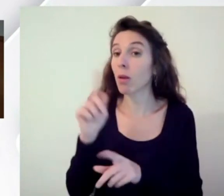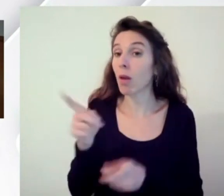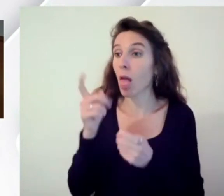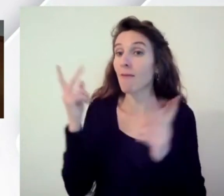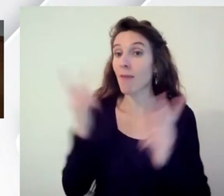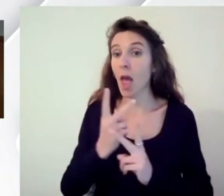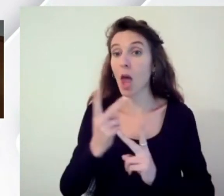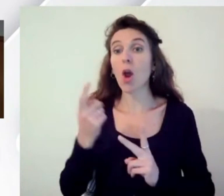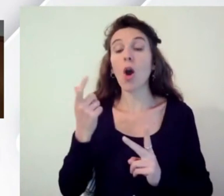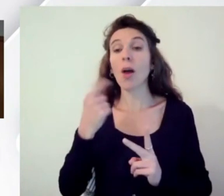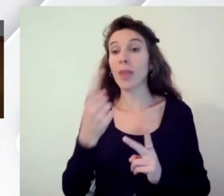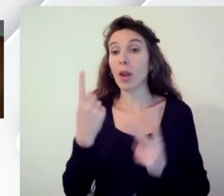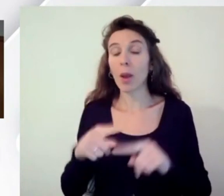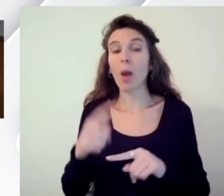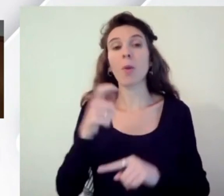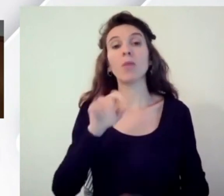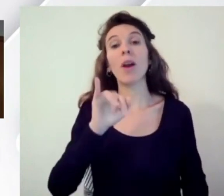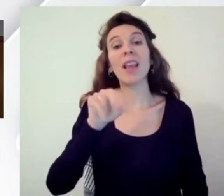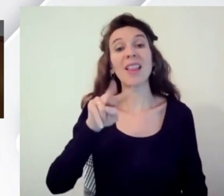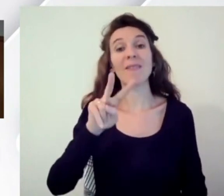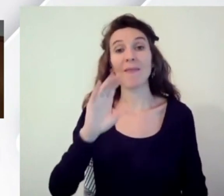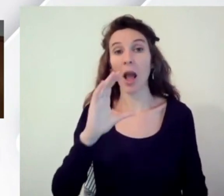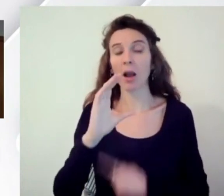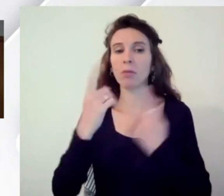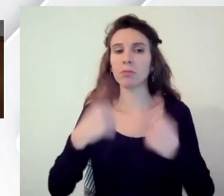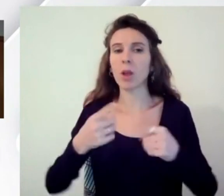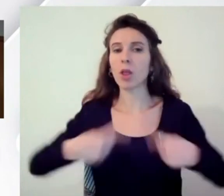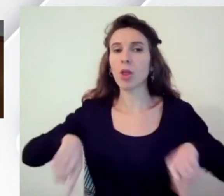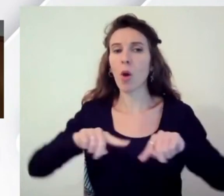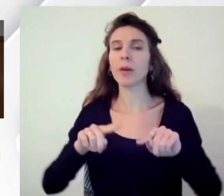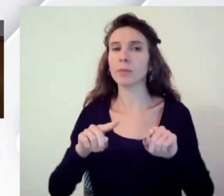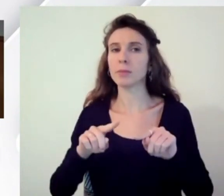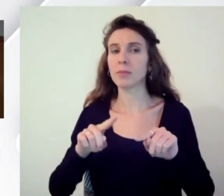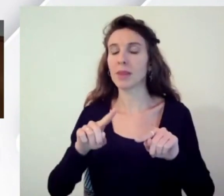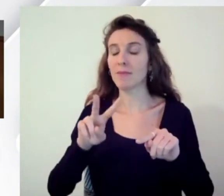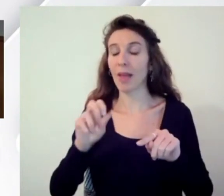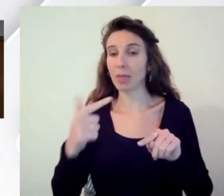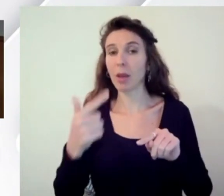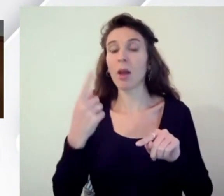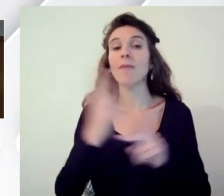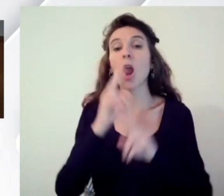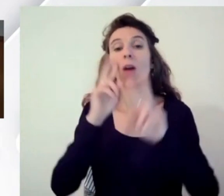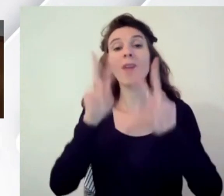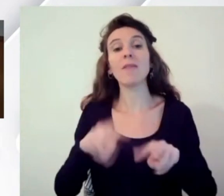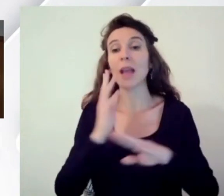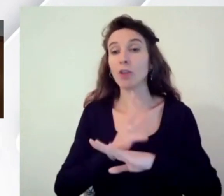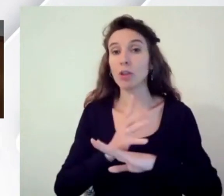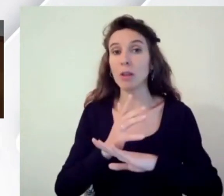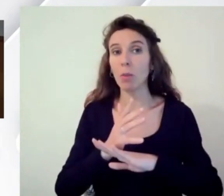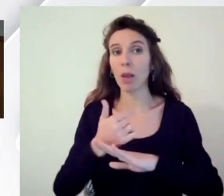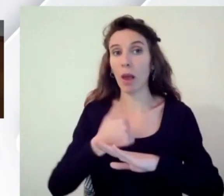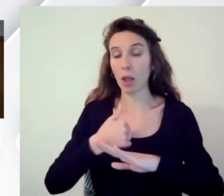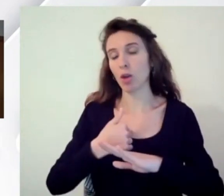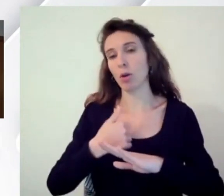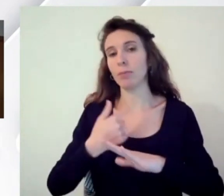questo noi come INVAT quando facciamo le verifiche di accessibilità io sono tra quelli che le fa oltre a essere